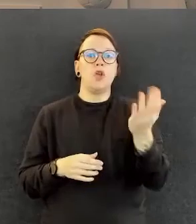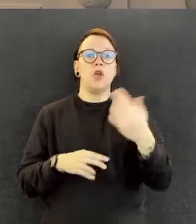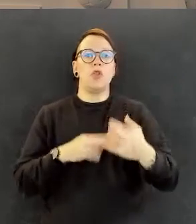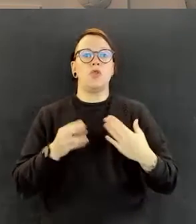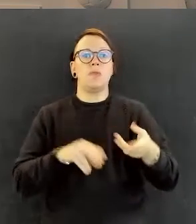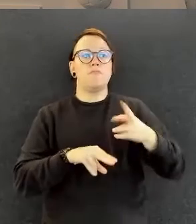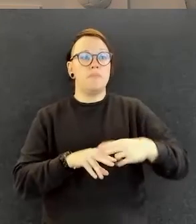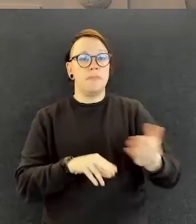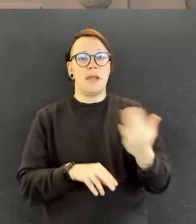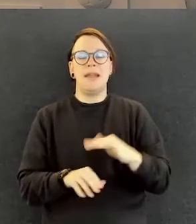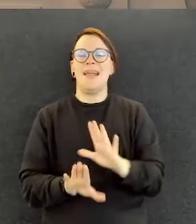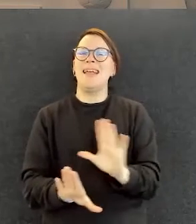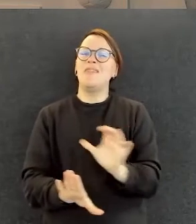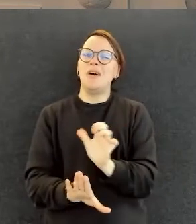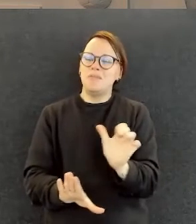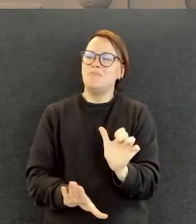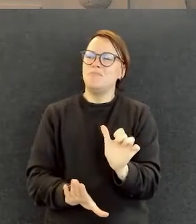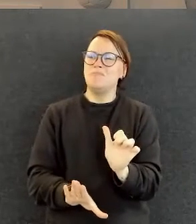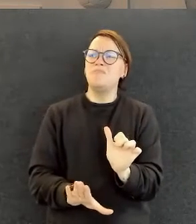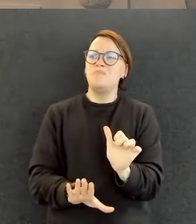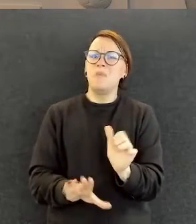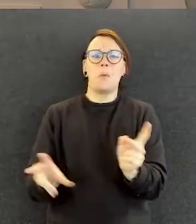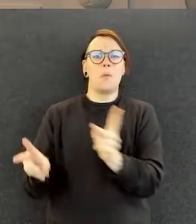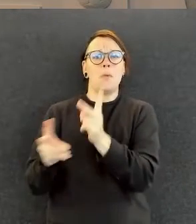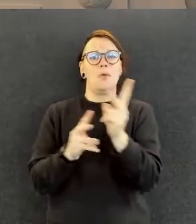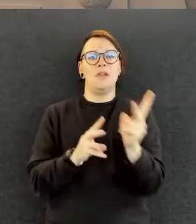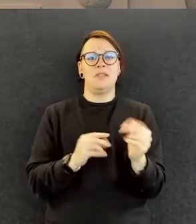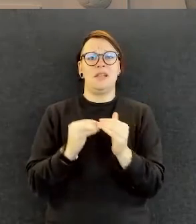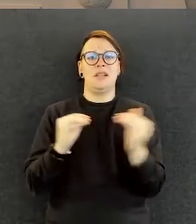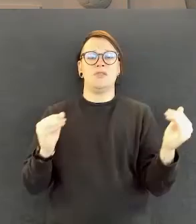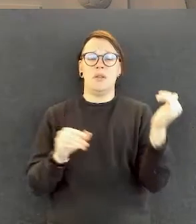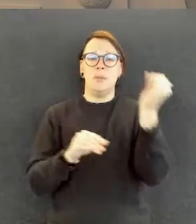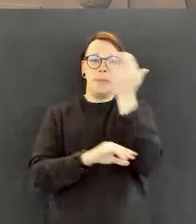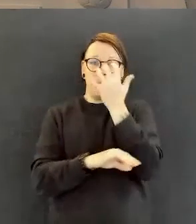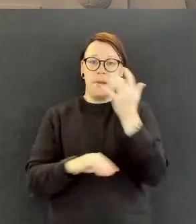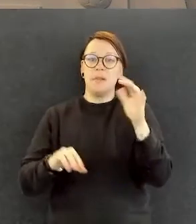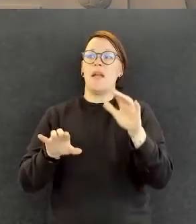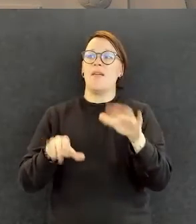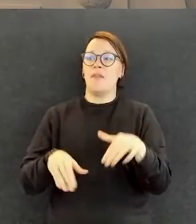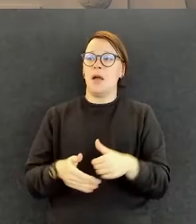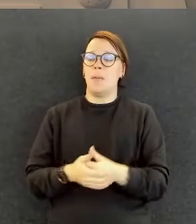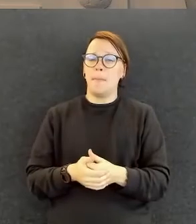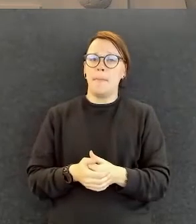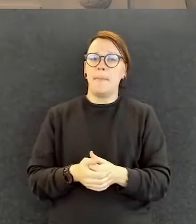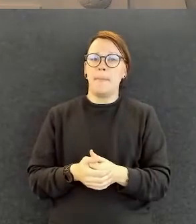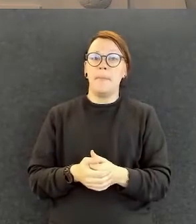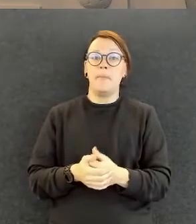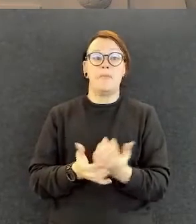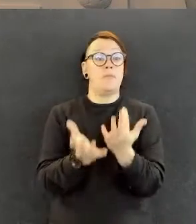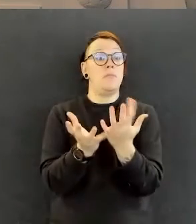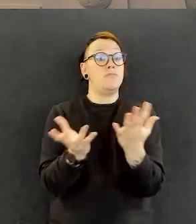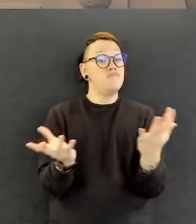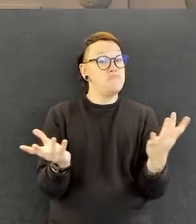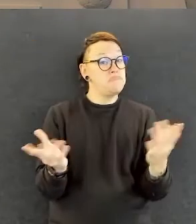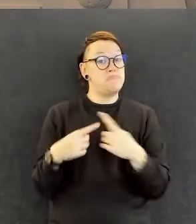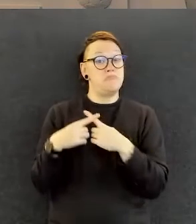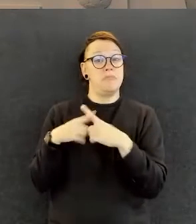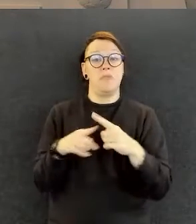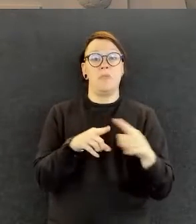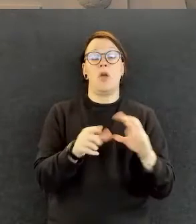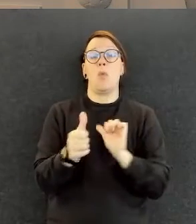Mieluusti ollaan myös siinä keskustelussa mukana. Aika monessa lajissa on jo toimijoina. Siellä on ne sitten